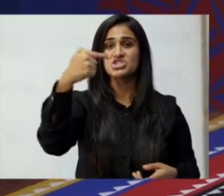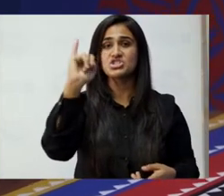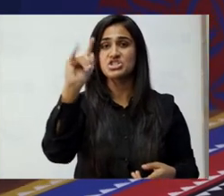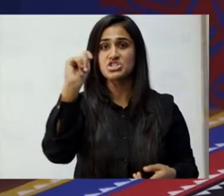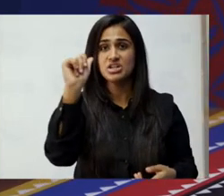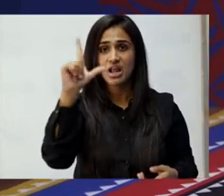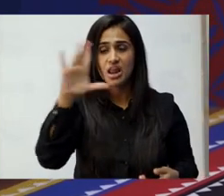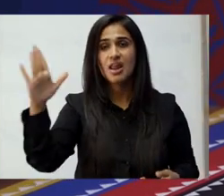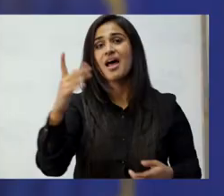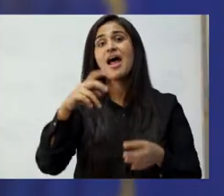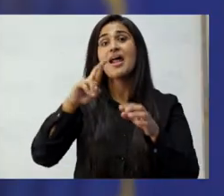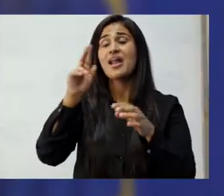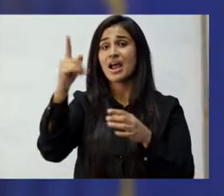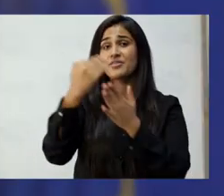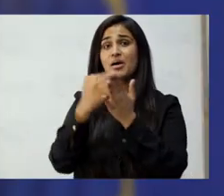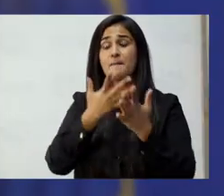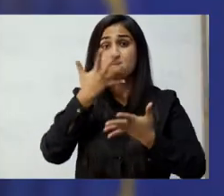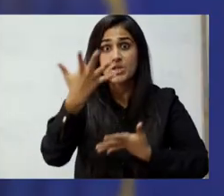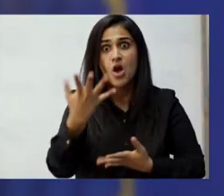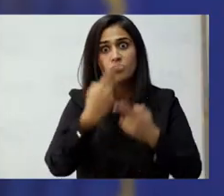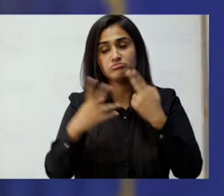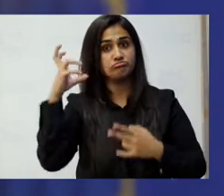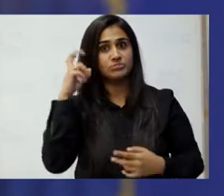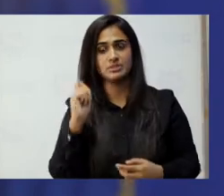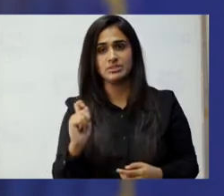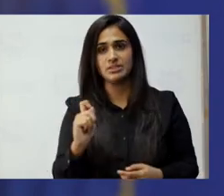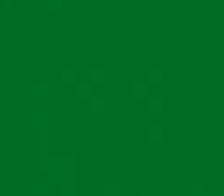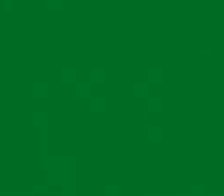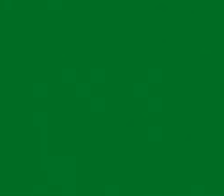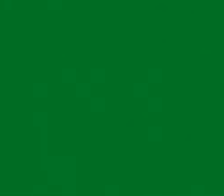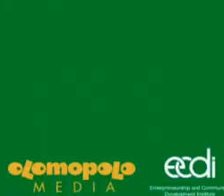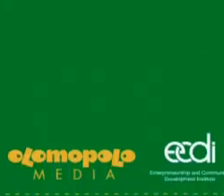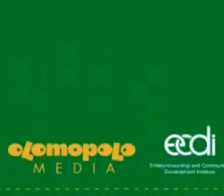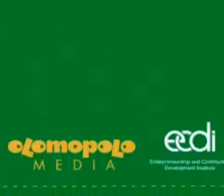آپ سے کچھ کہنا چاہتا ہے یہ بہت ضروری ہے بہت غور سے سنیے